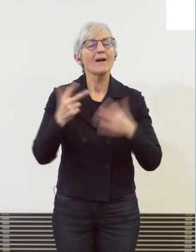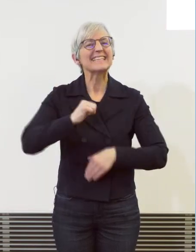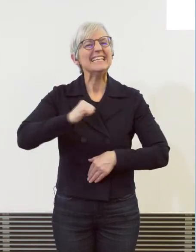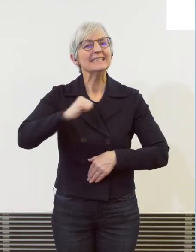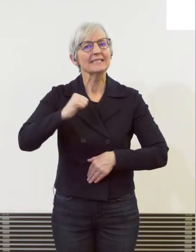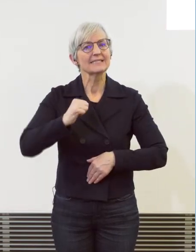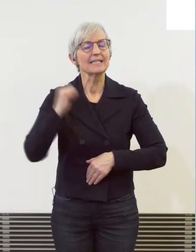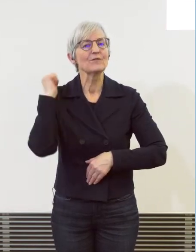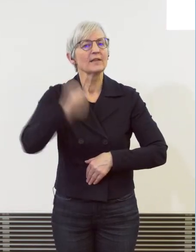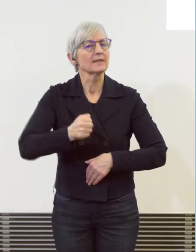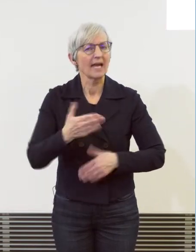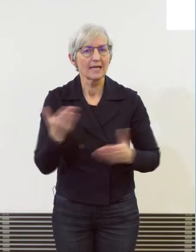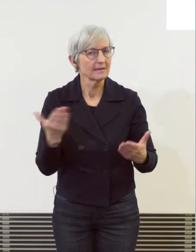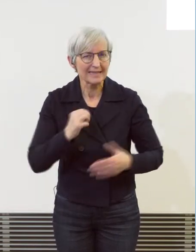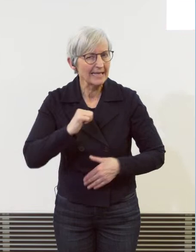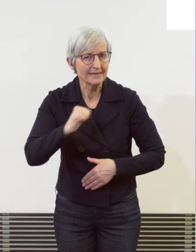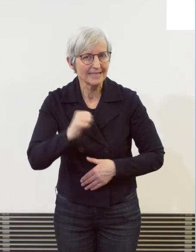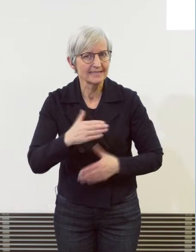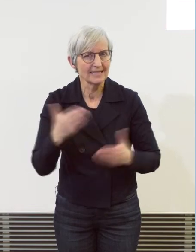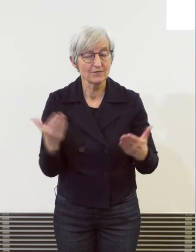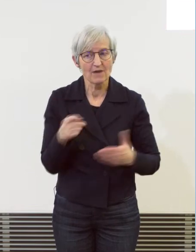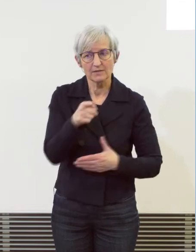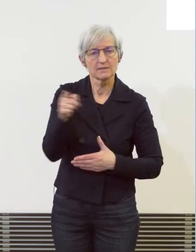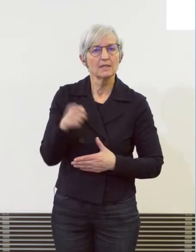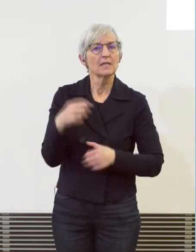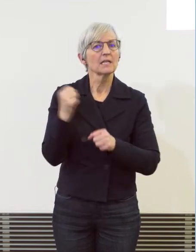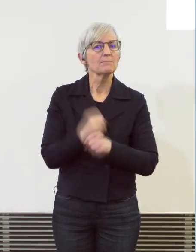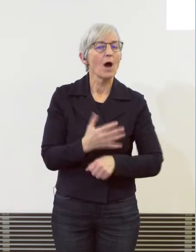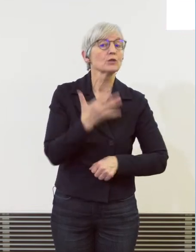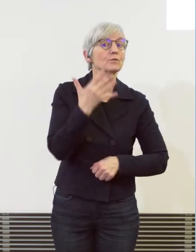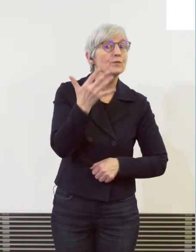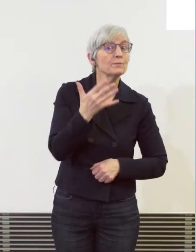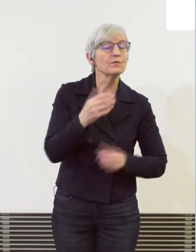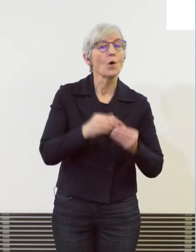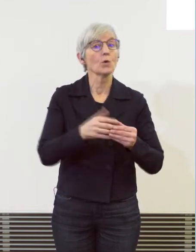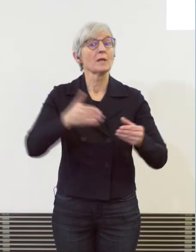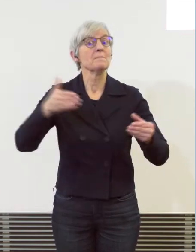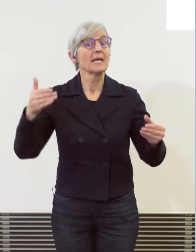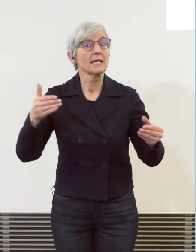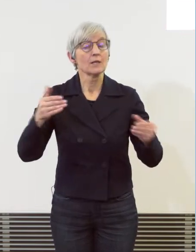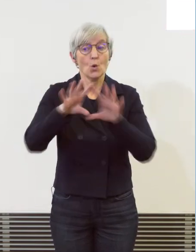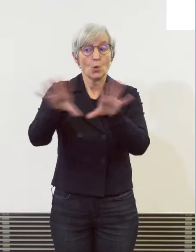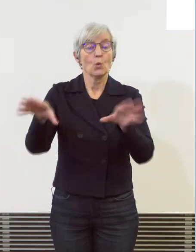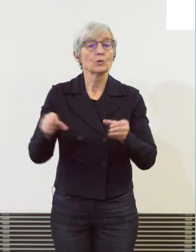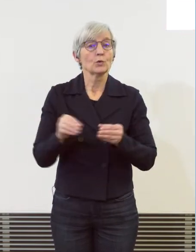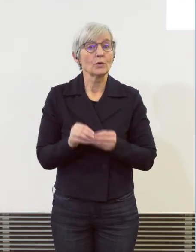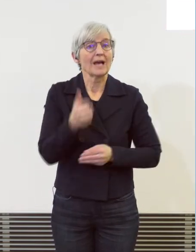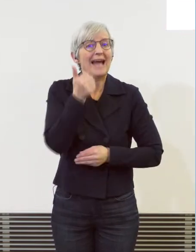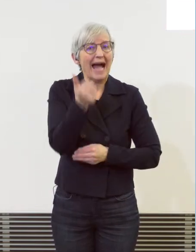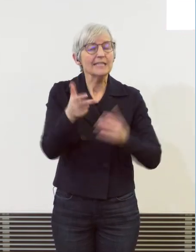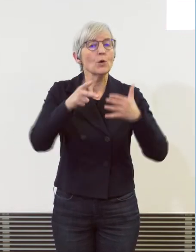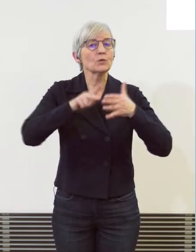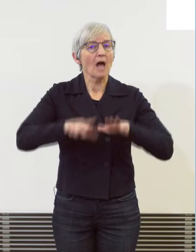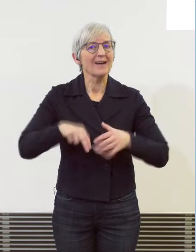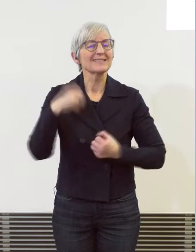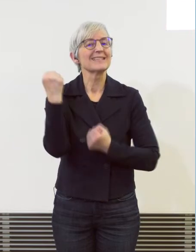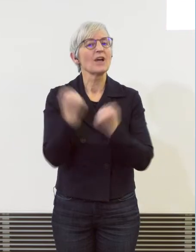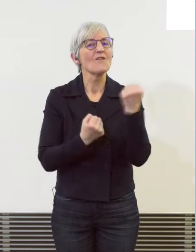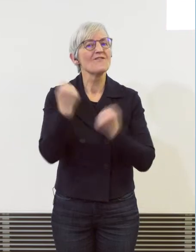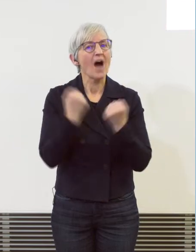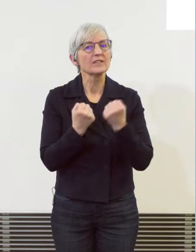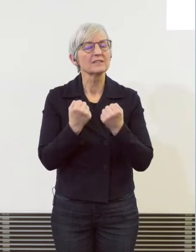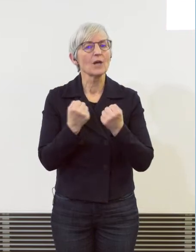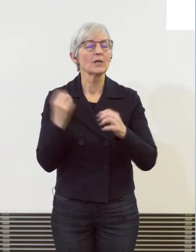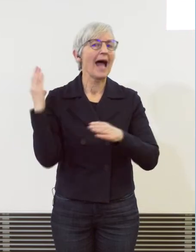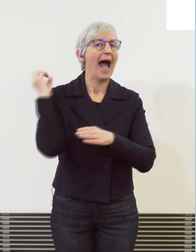also Täter, die 5 oder mehr und zusammen 81 Fahrzeugeinbrüche begangen haben. Einer davon, der